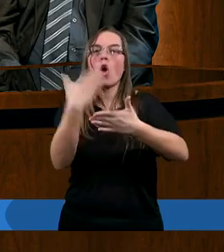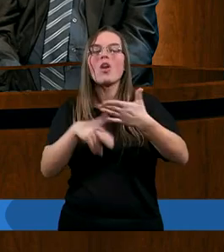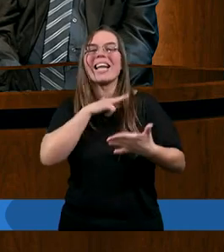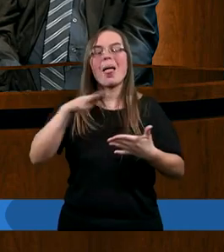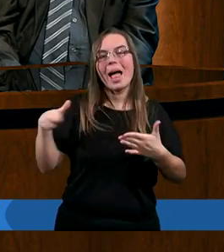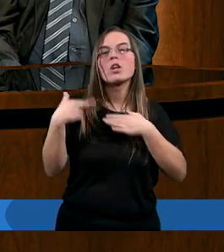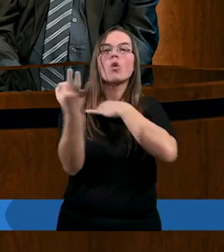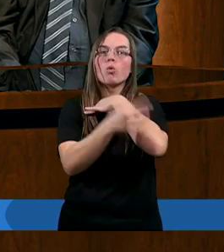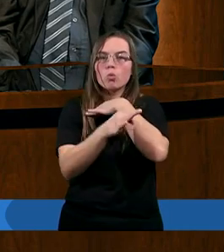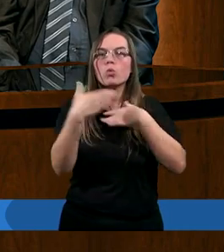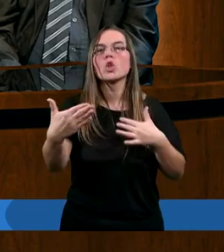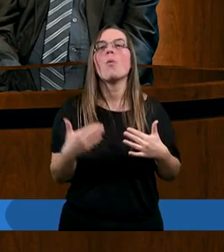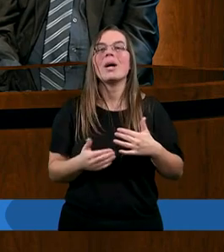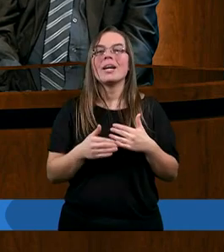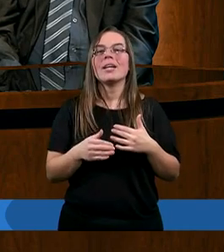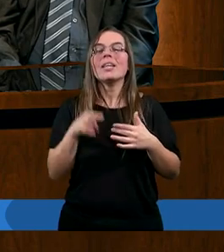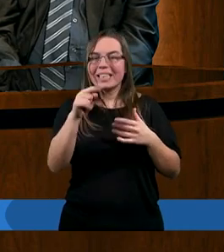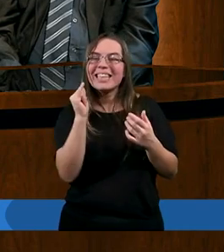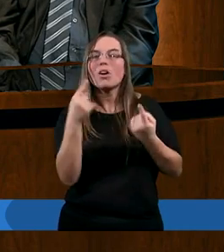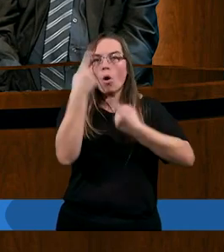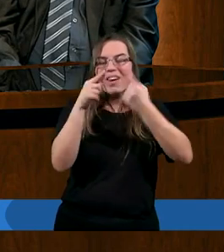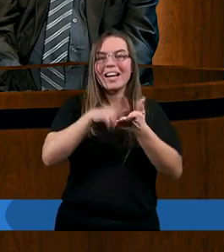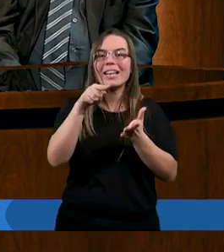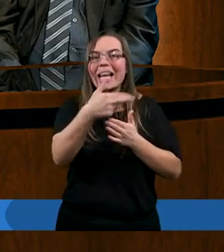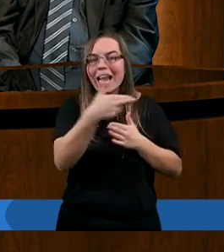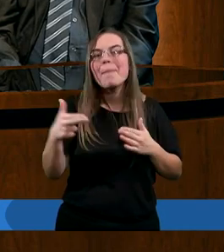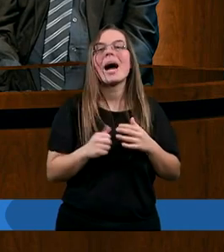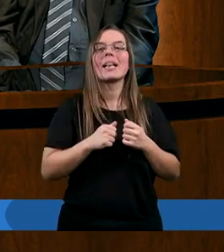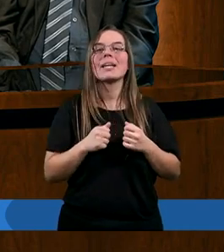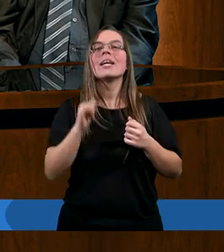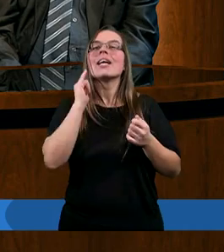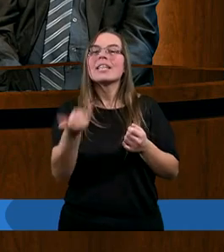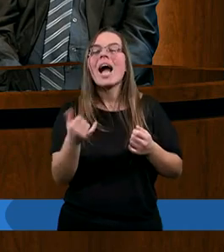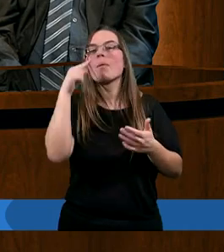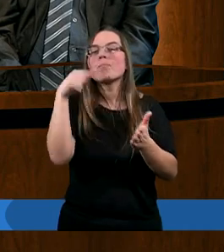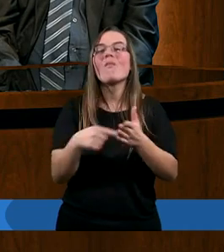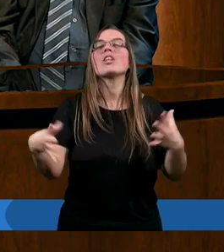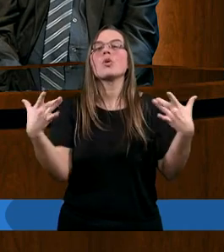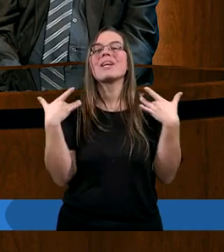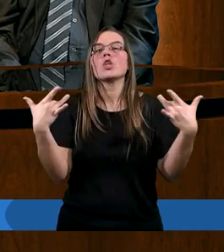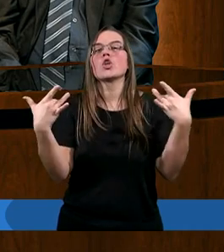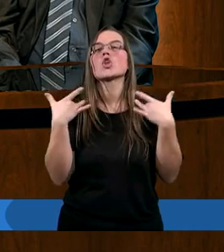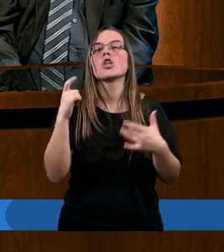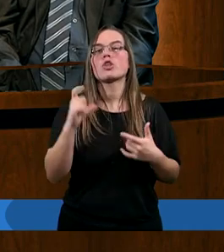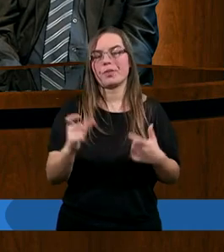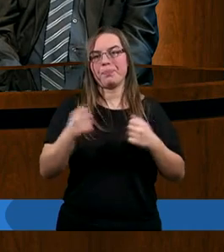końca naszego studia można by było sobie zadać pytanie skoro tak jak powinniśmy żyć?